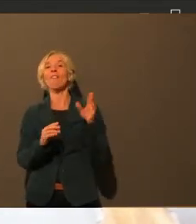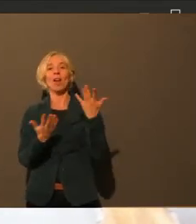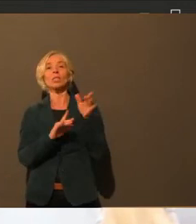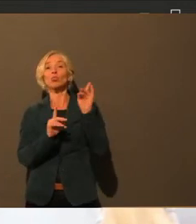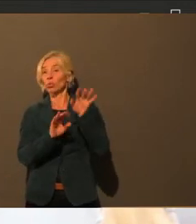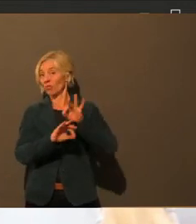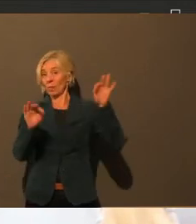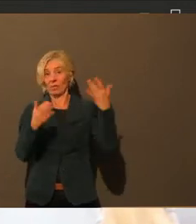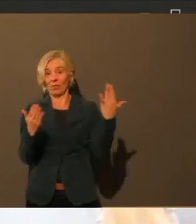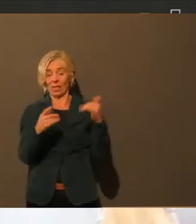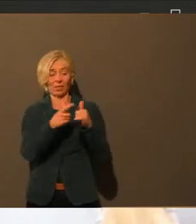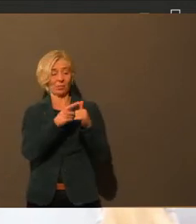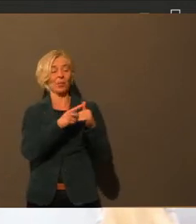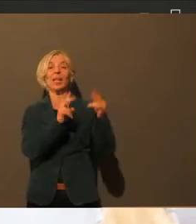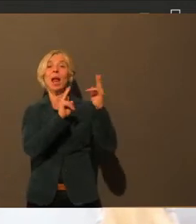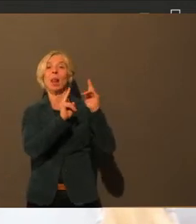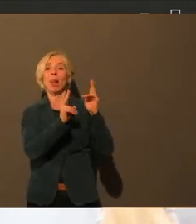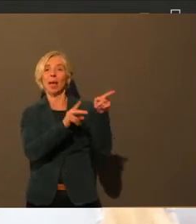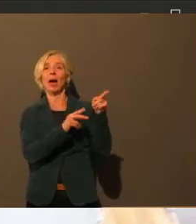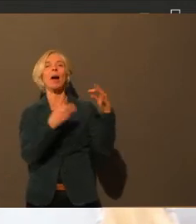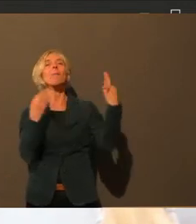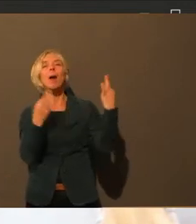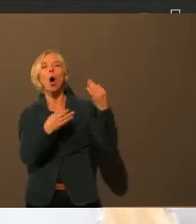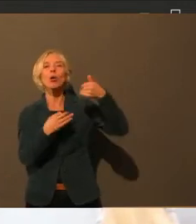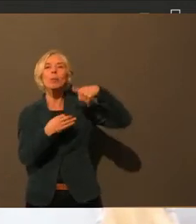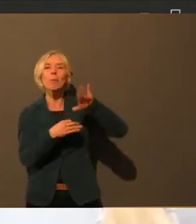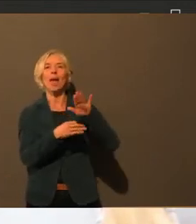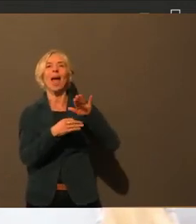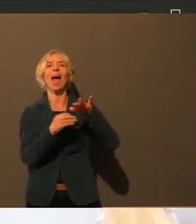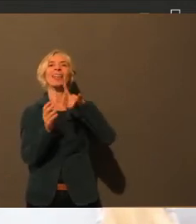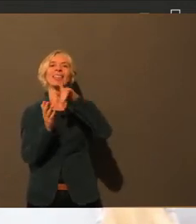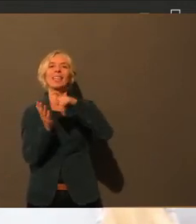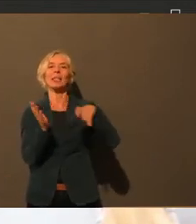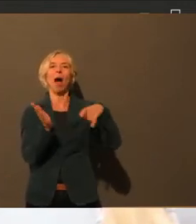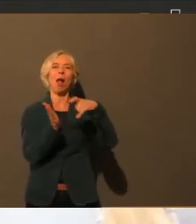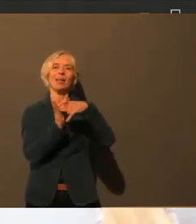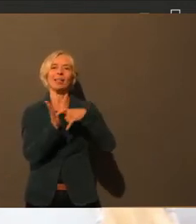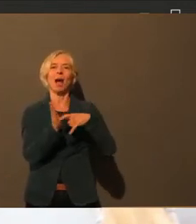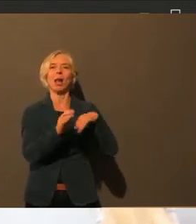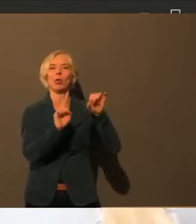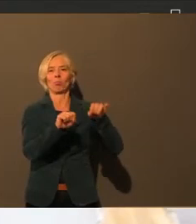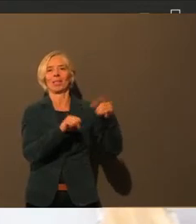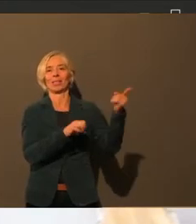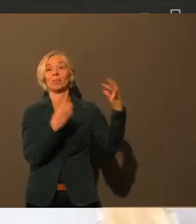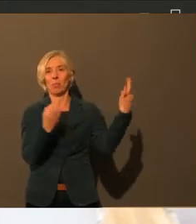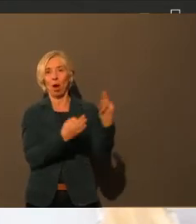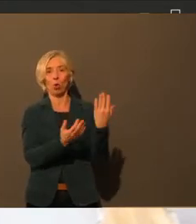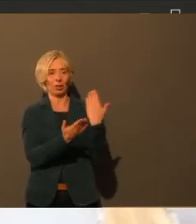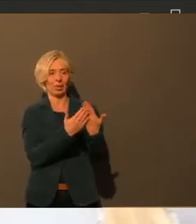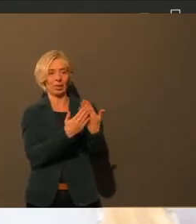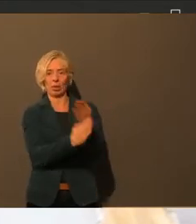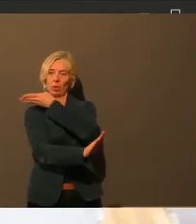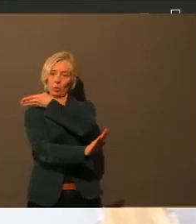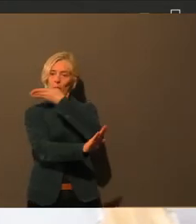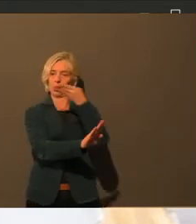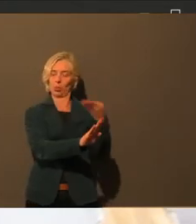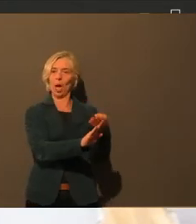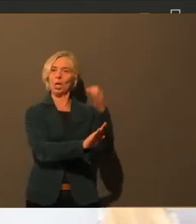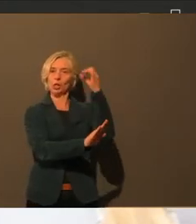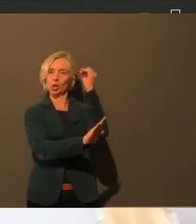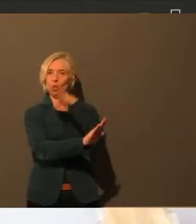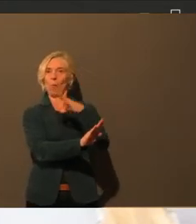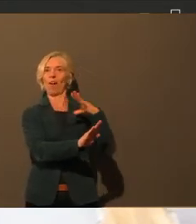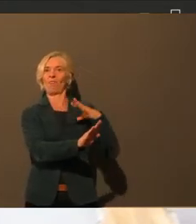viele Fortbildungen auch noch mal zusätzlich in den letzten Monaten und beispielsweise auch über die Sommerferien von der